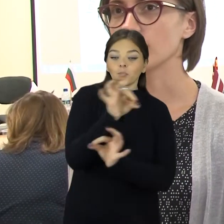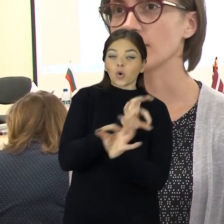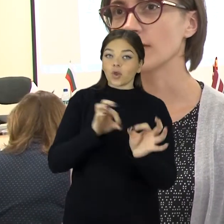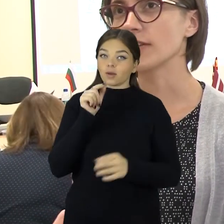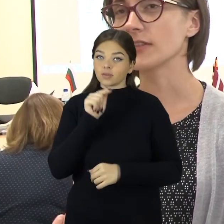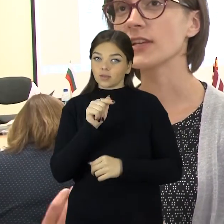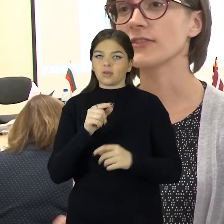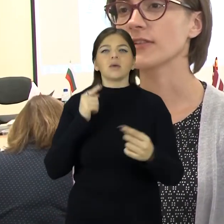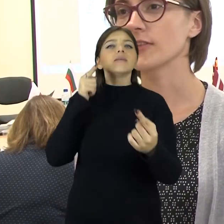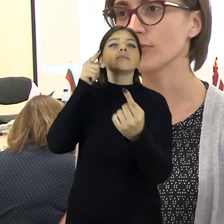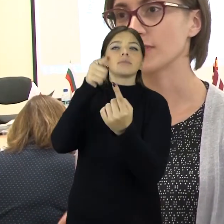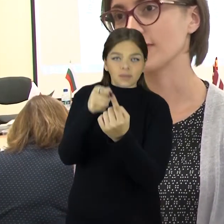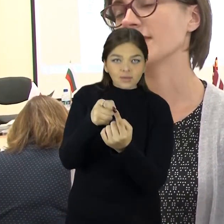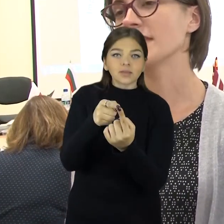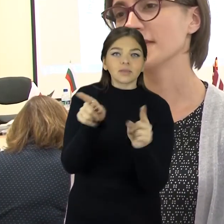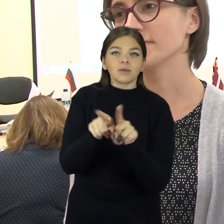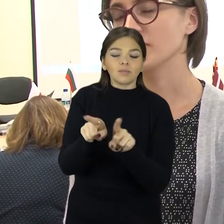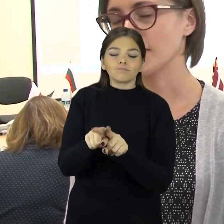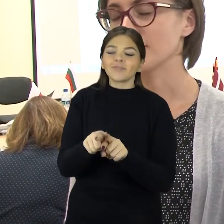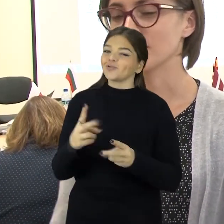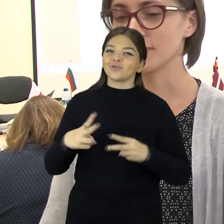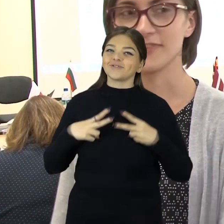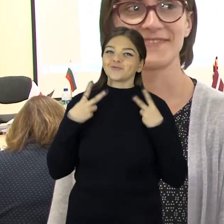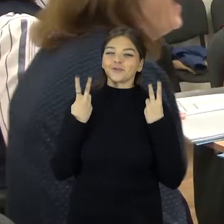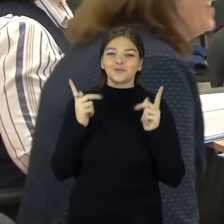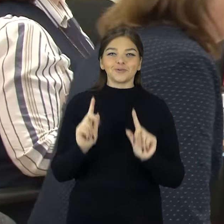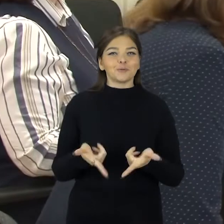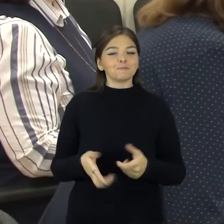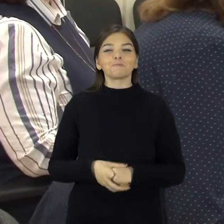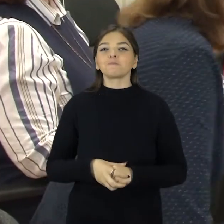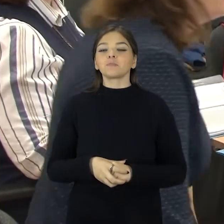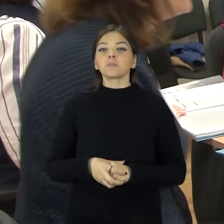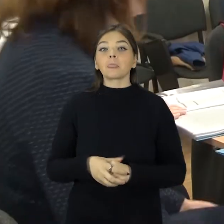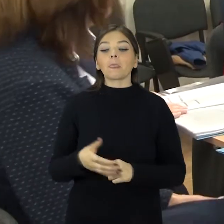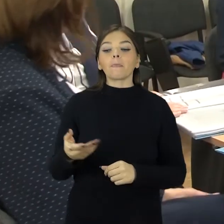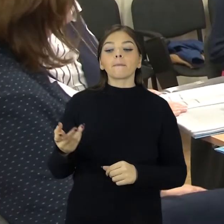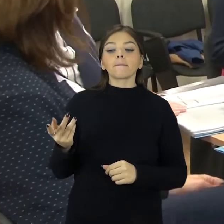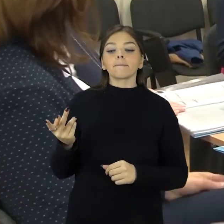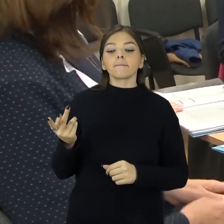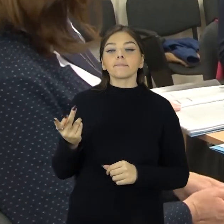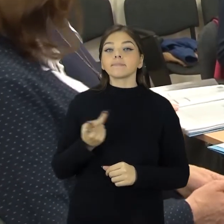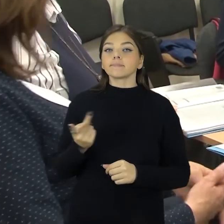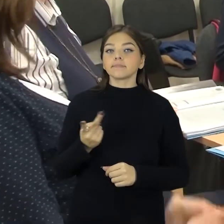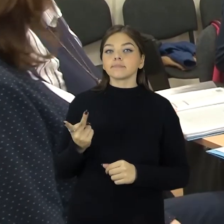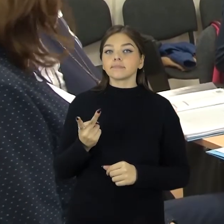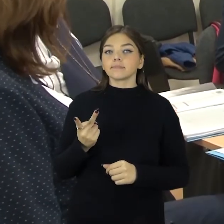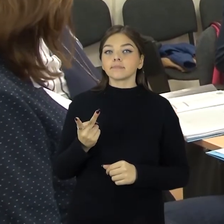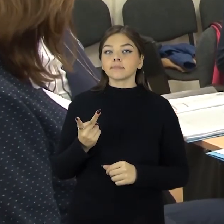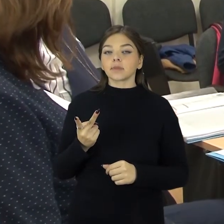apie tiksla, jo tiksla. Tikrēdži aug jūs. Nu, mes kaip esam saugusi